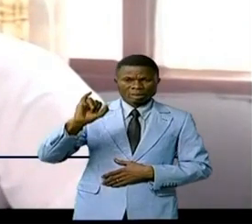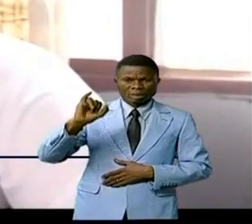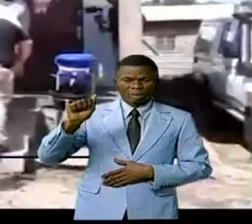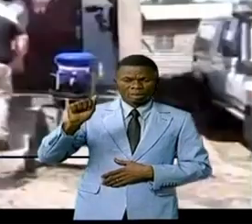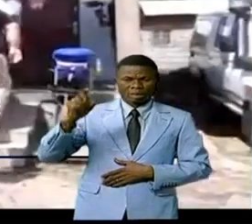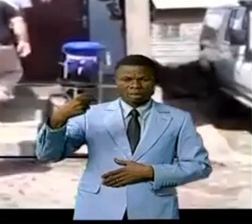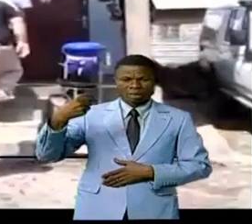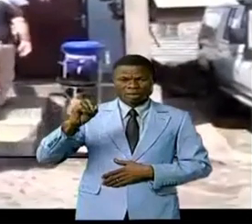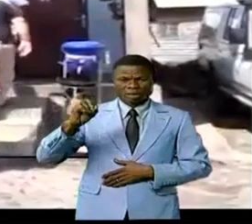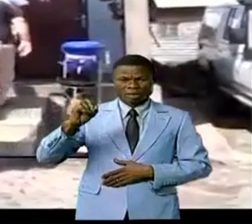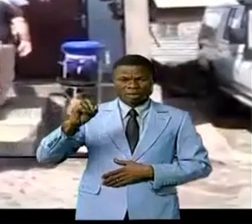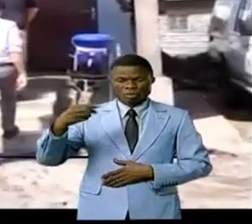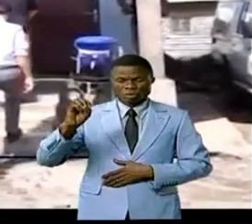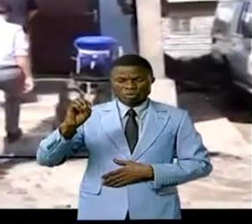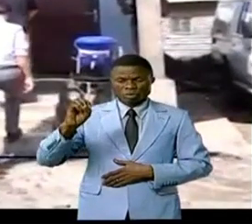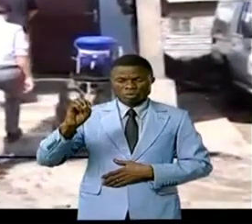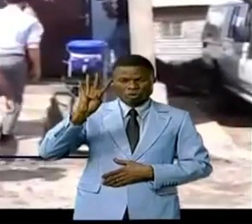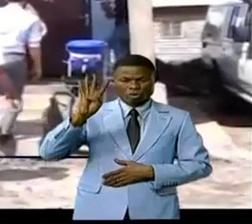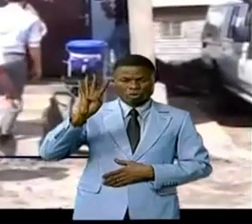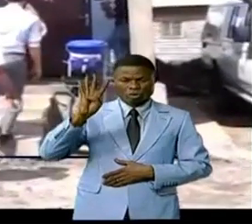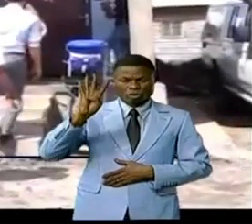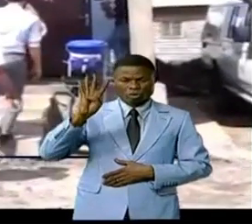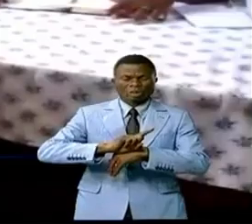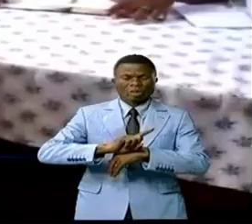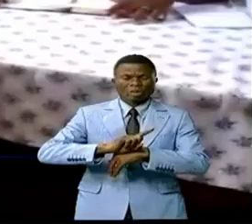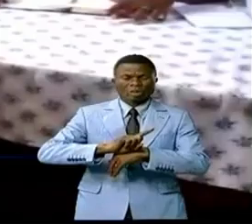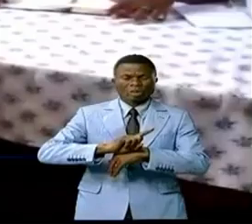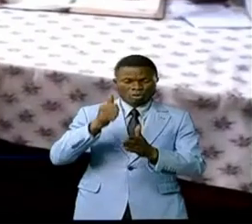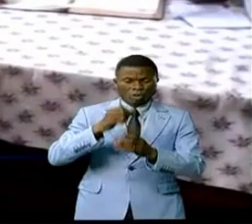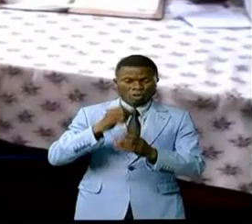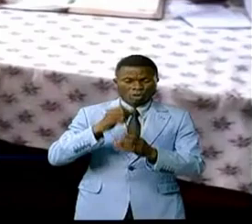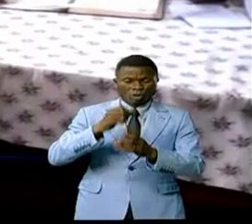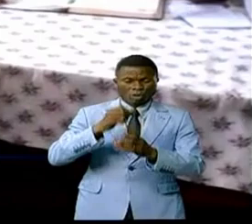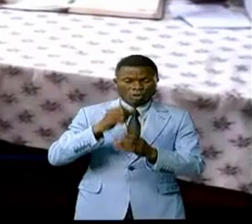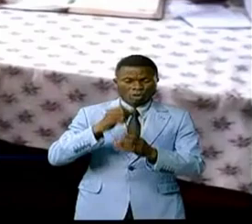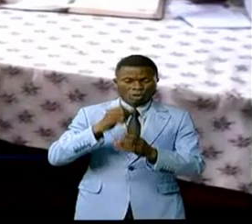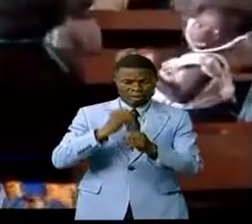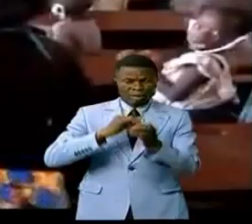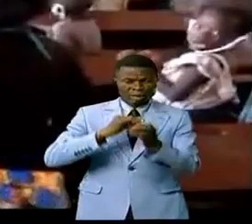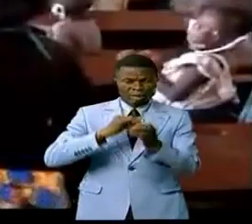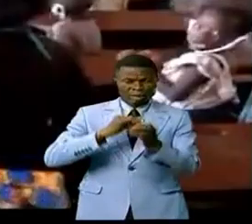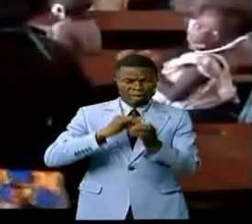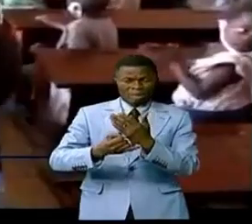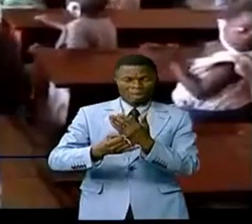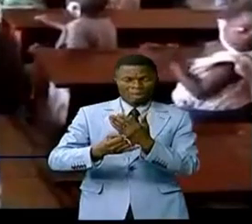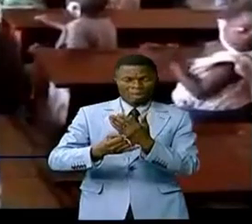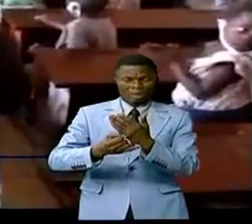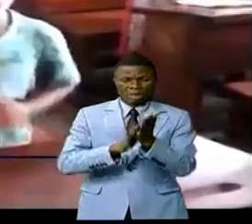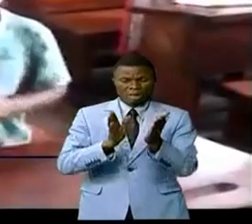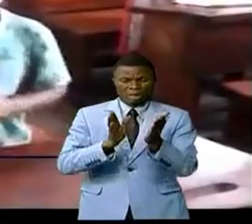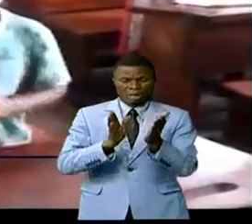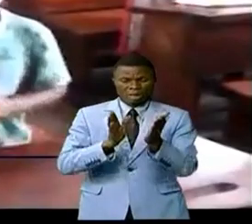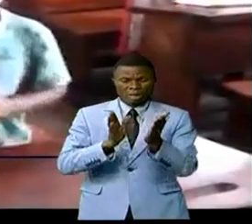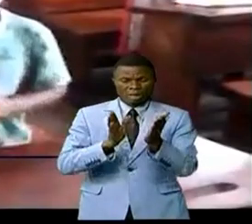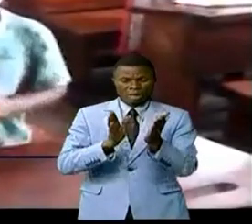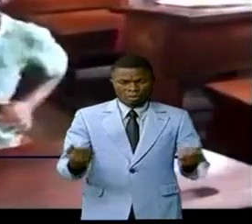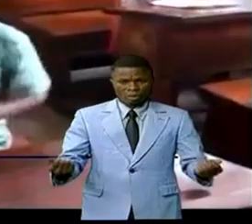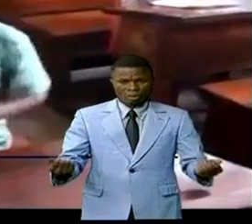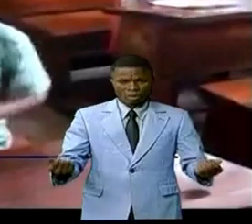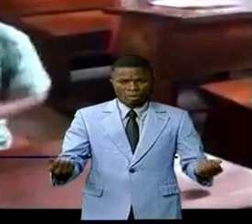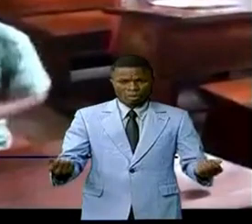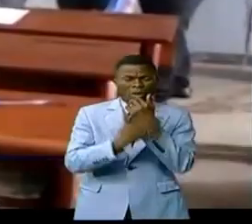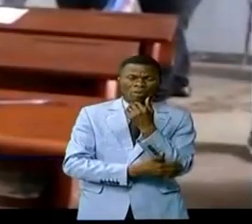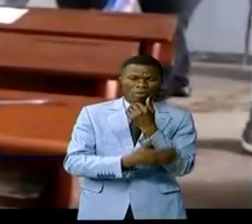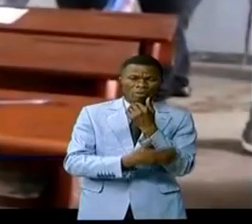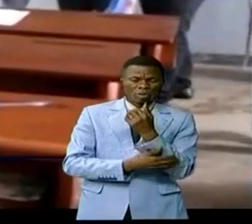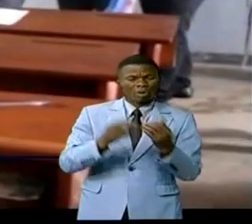a consacré la journée de jeudi 4 novembre à l'évaluation de l'exécution des projets d'encadrement scolaire des enfants vulnérables